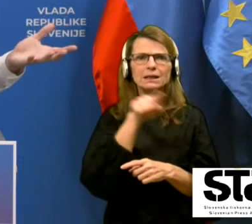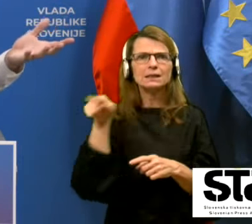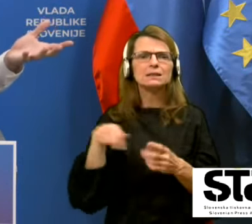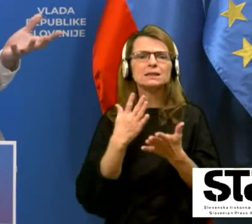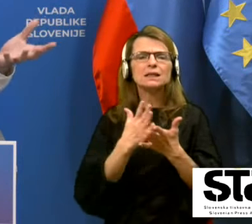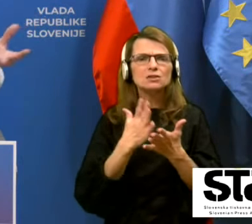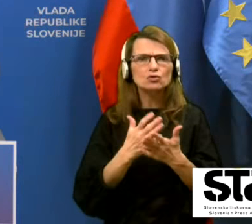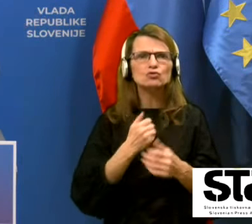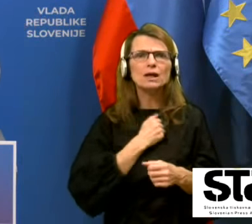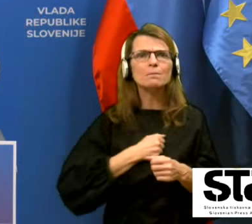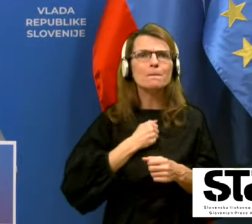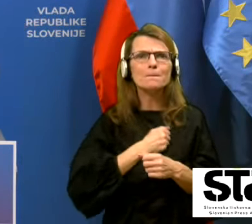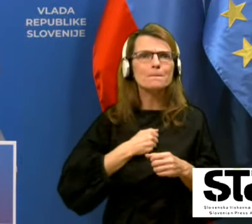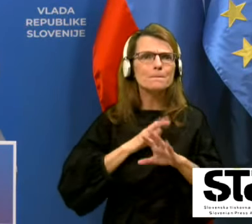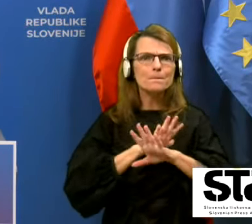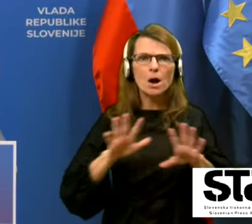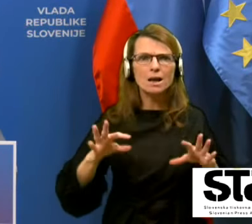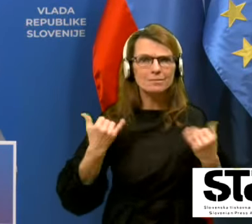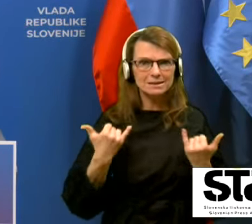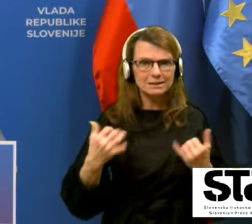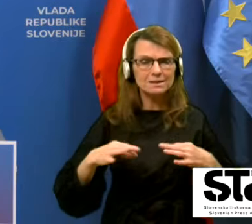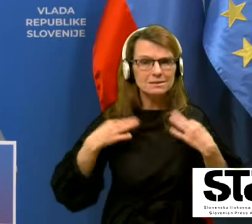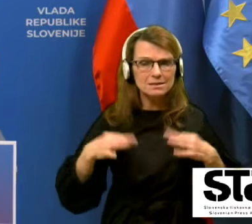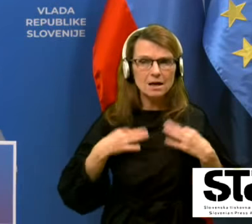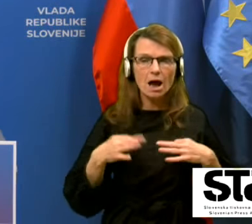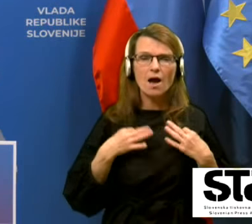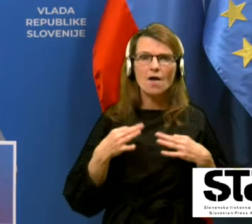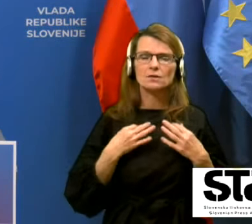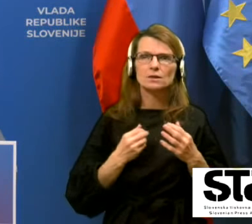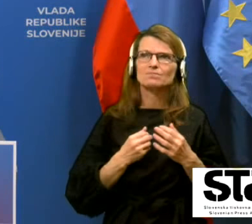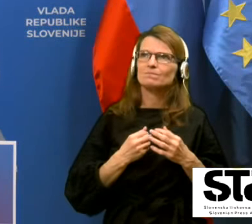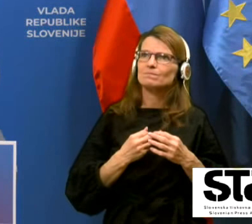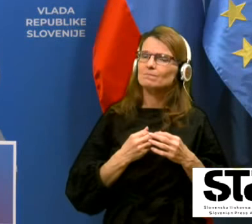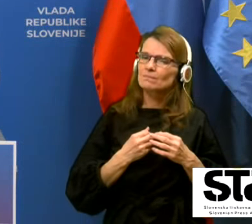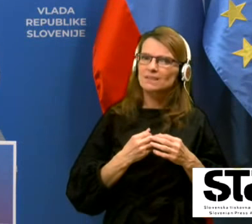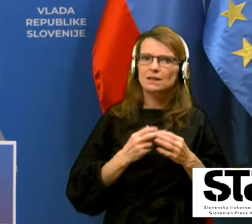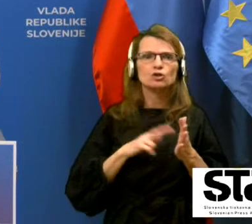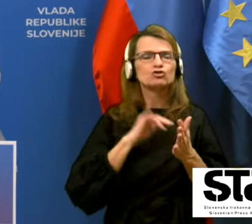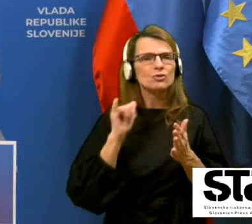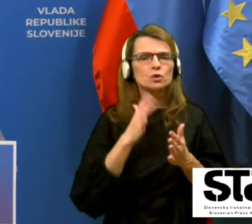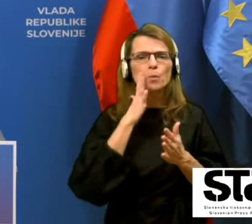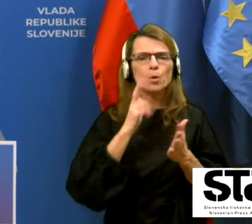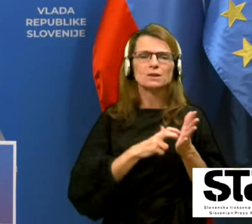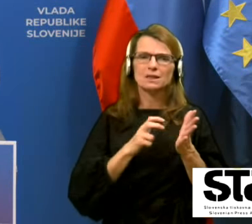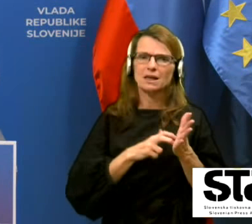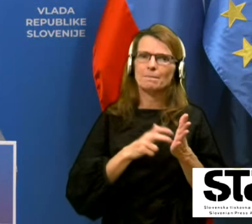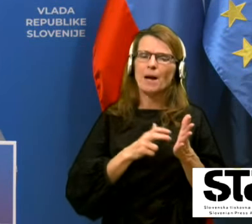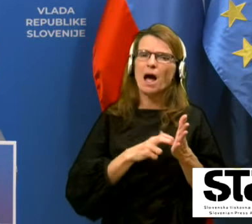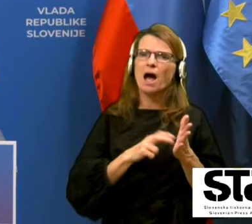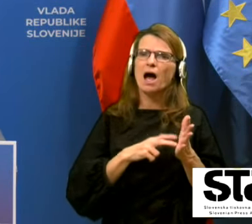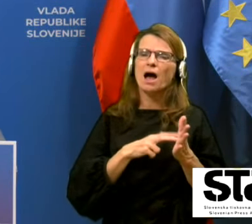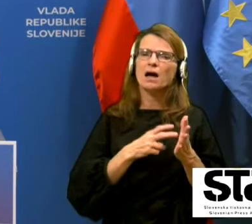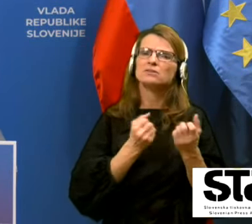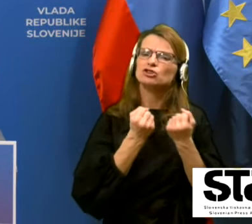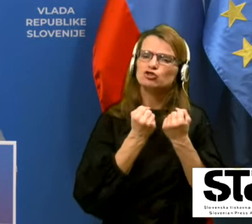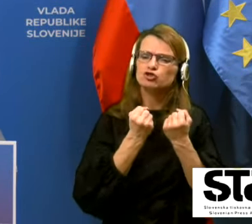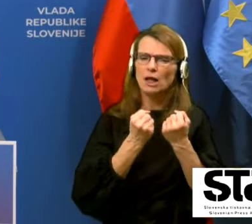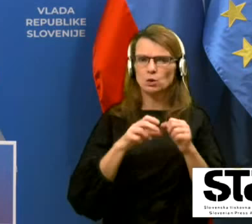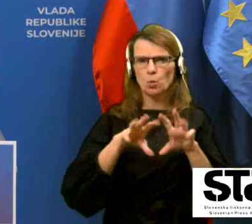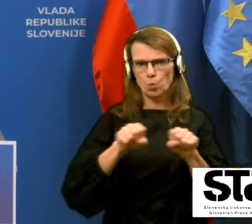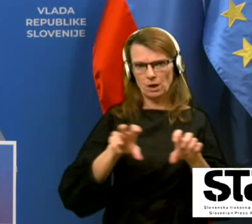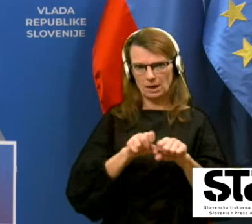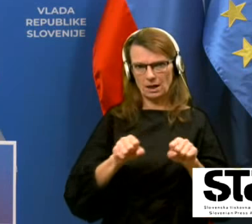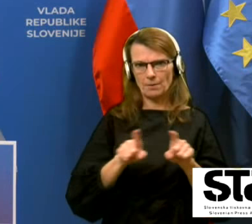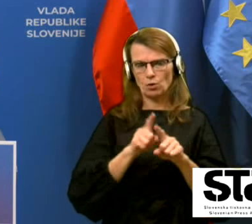pač ne bojo cepli, bo še vedno treba vzdrževati vsaj nekaj časa za pač ukrepi, ki smo jih